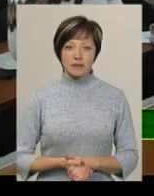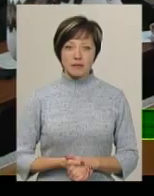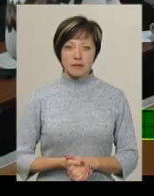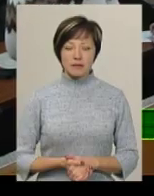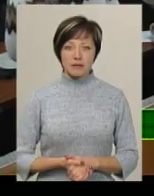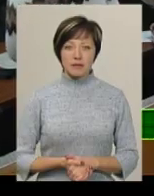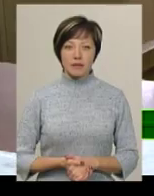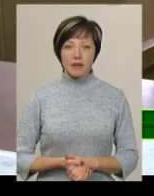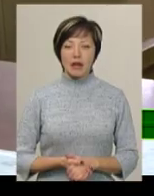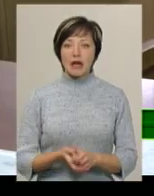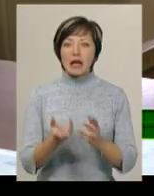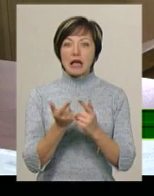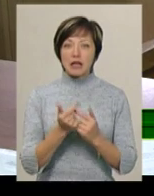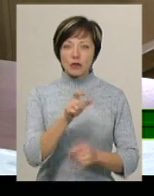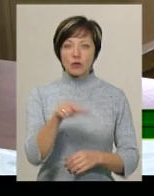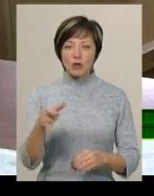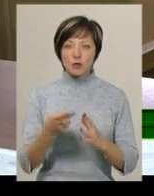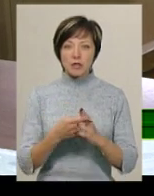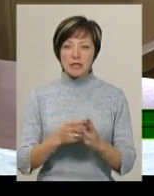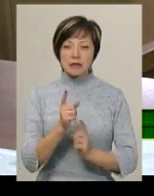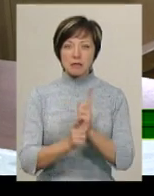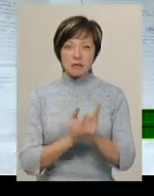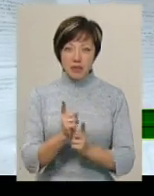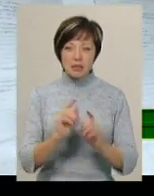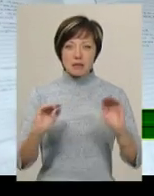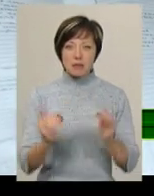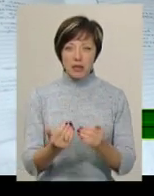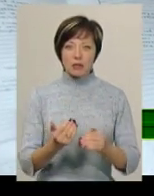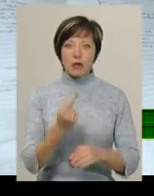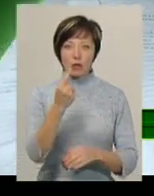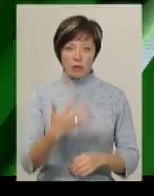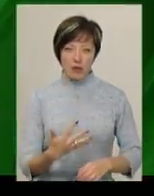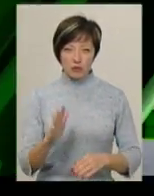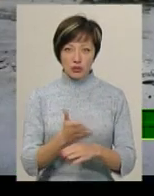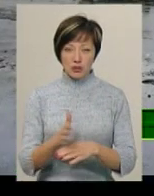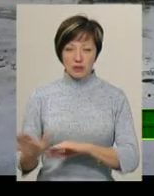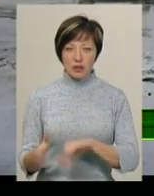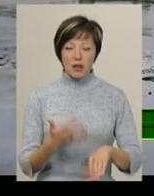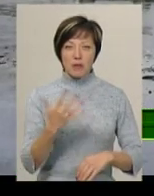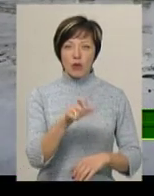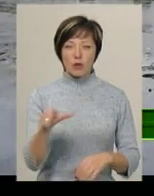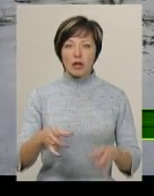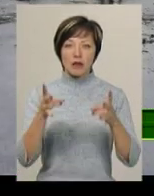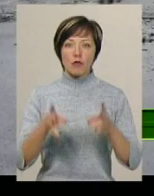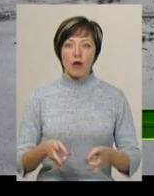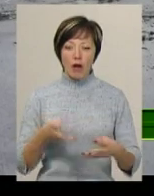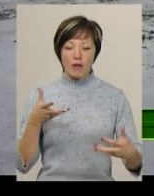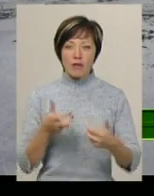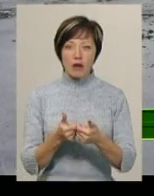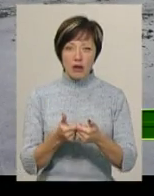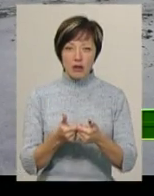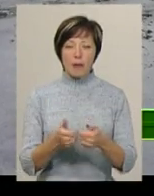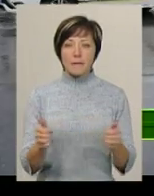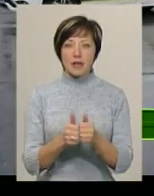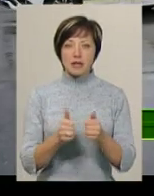Кількість субсидіантів через зміни в порядку надання субсидій зменшиться майже у п'ятеро. П'ятеро людей травмувалися в дорожньо-транспортній